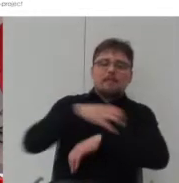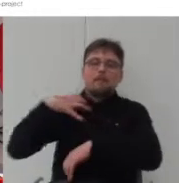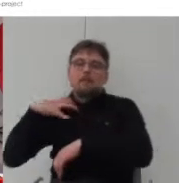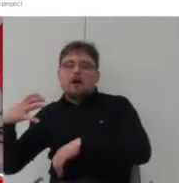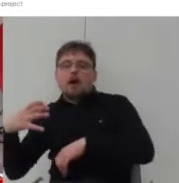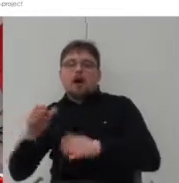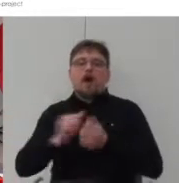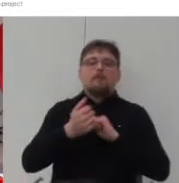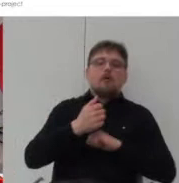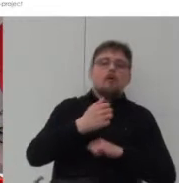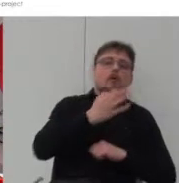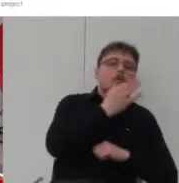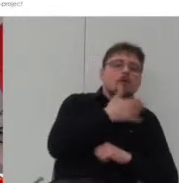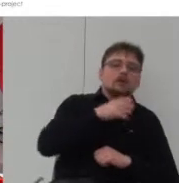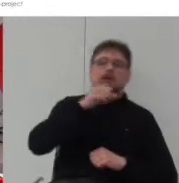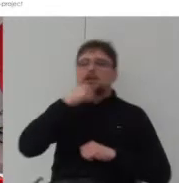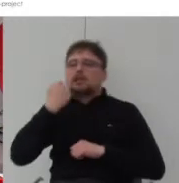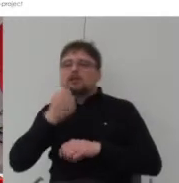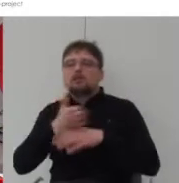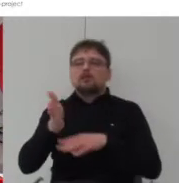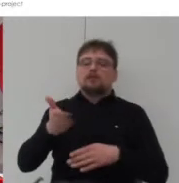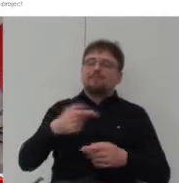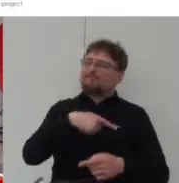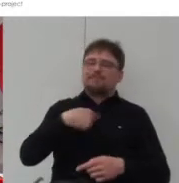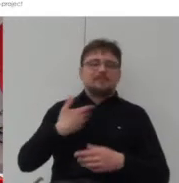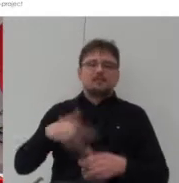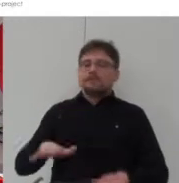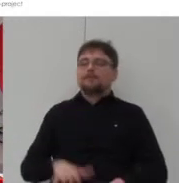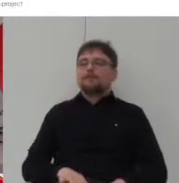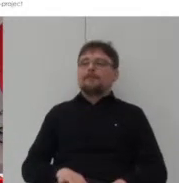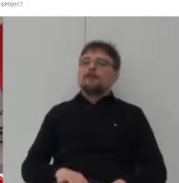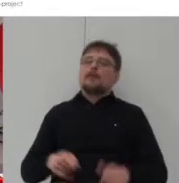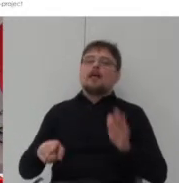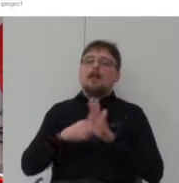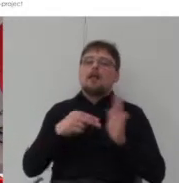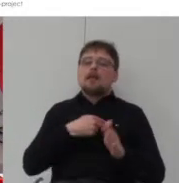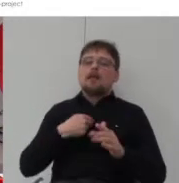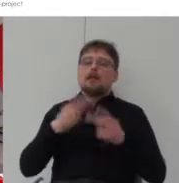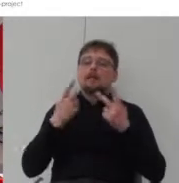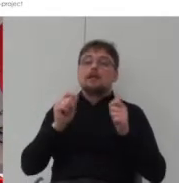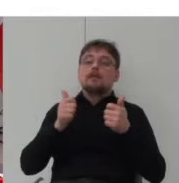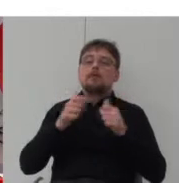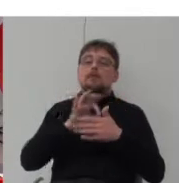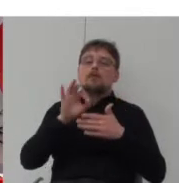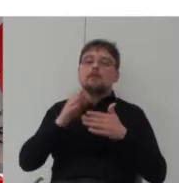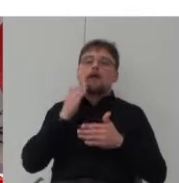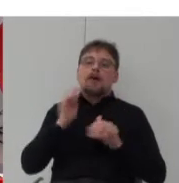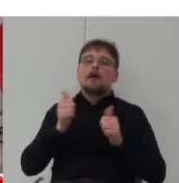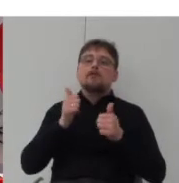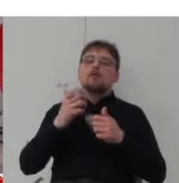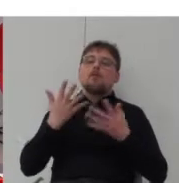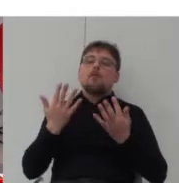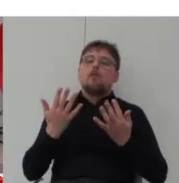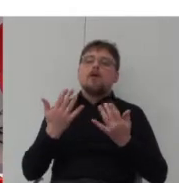obszary zamieszkane przez ludzi młodszych czy starszych i w tym wypadku najważniejsze dla nas było żeby zaprojektować te mieszkania tak aby łatwo dały się